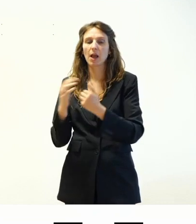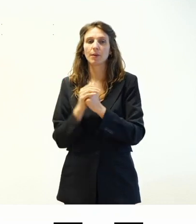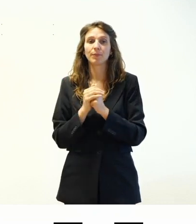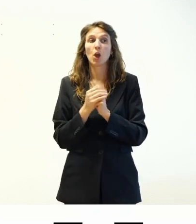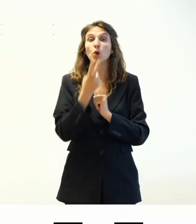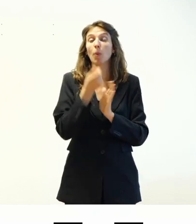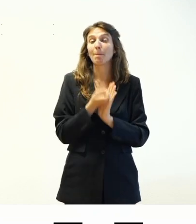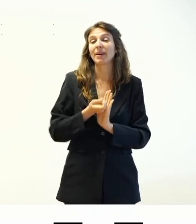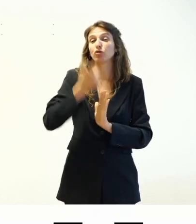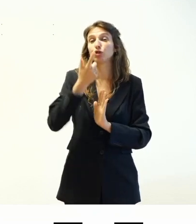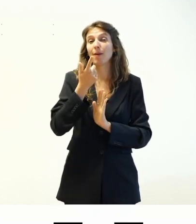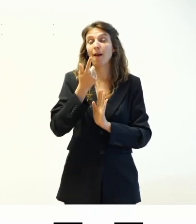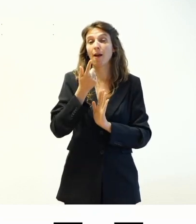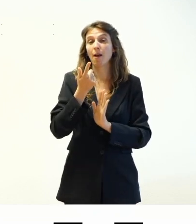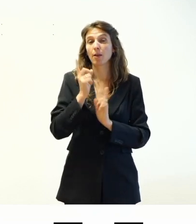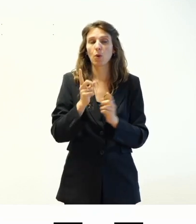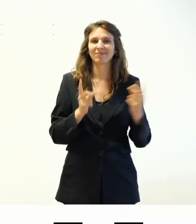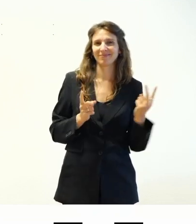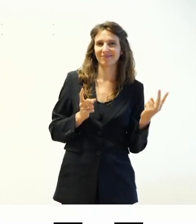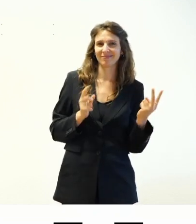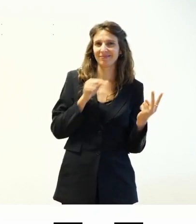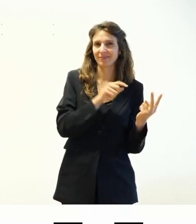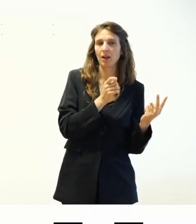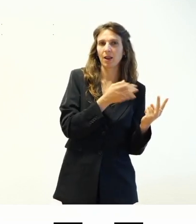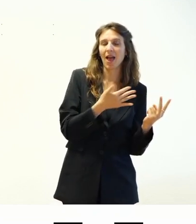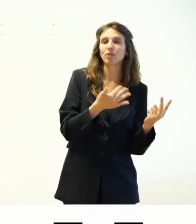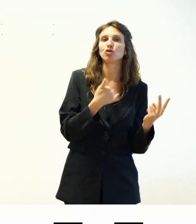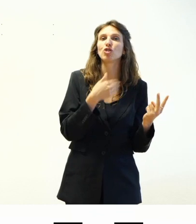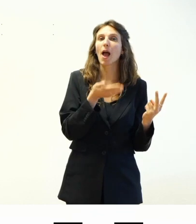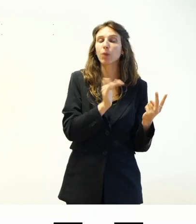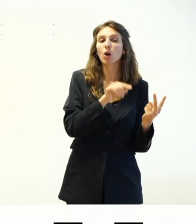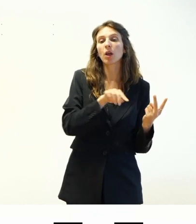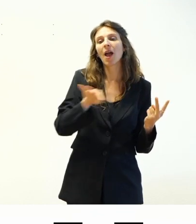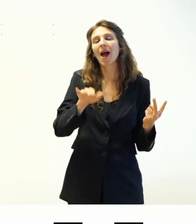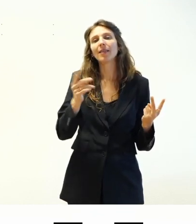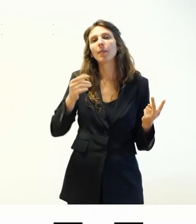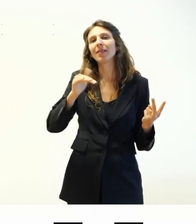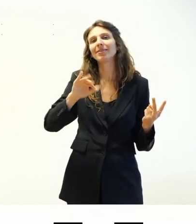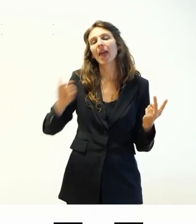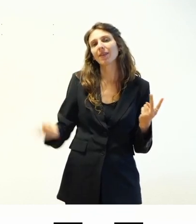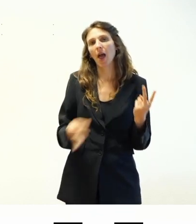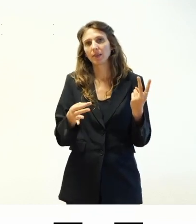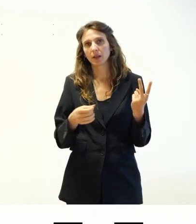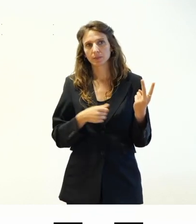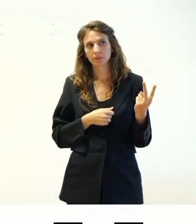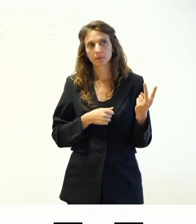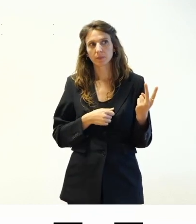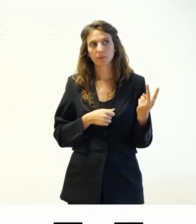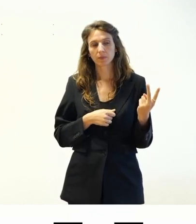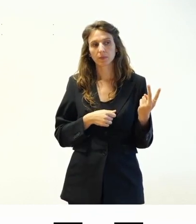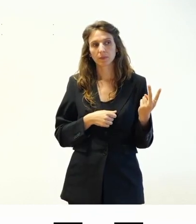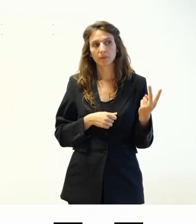principali tipi di temi sono i primi due, temi classici e temi a blocchi, gli altri due sono tipi derivati. I temi